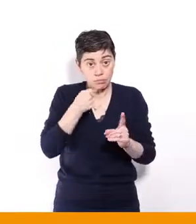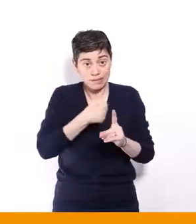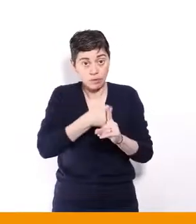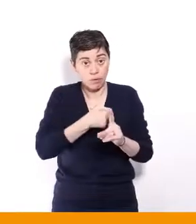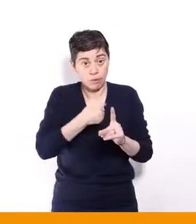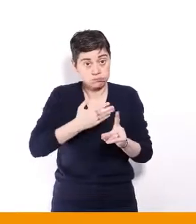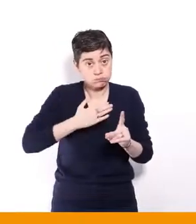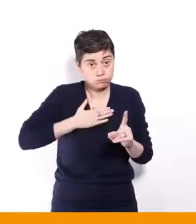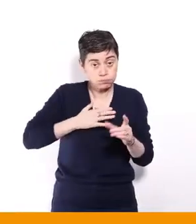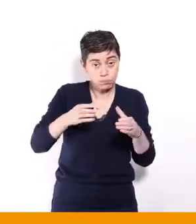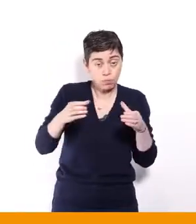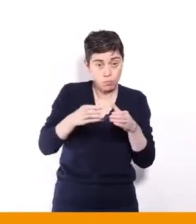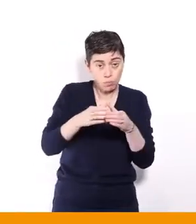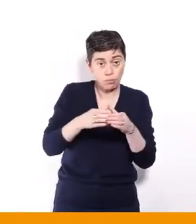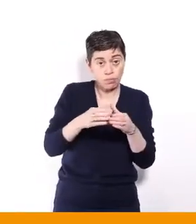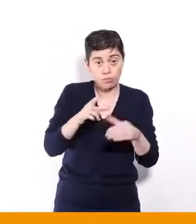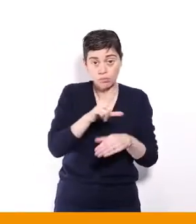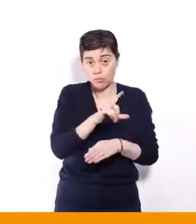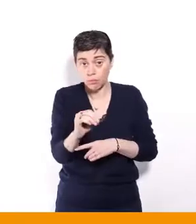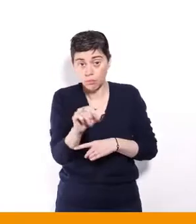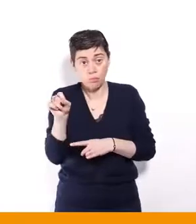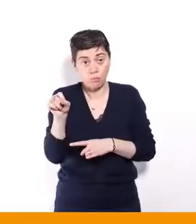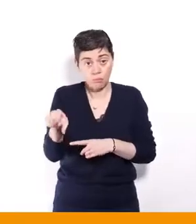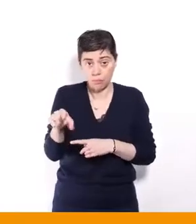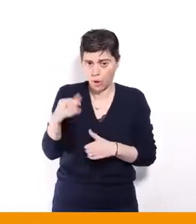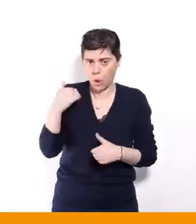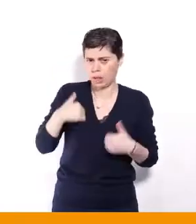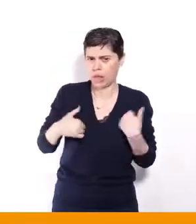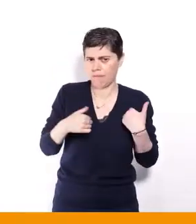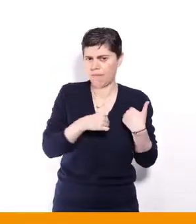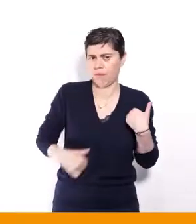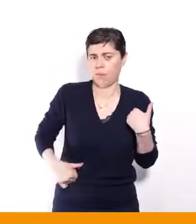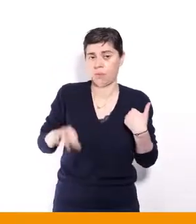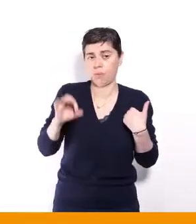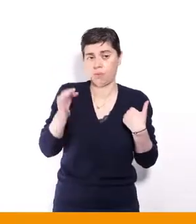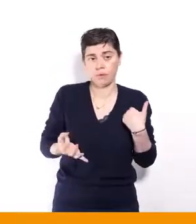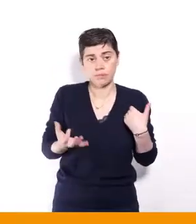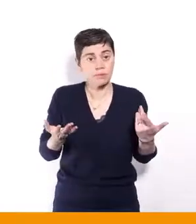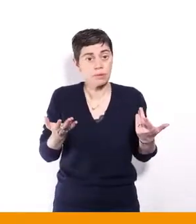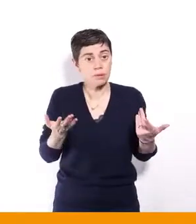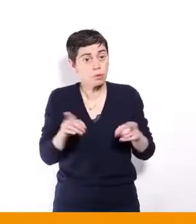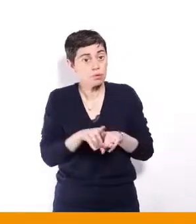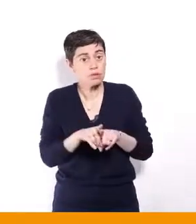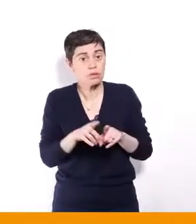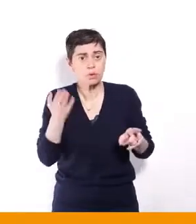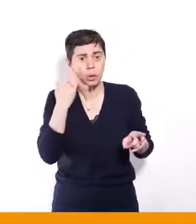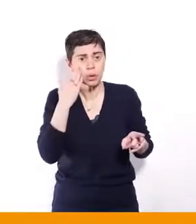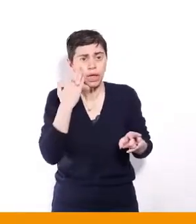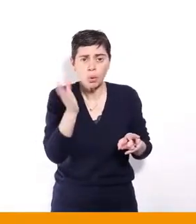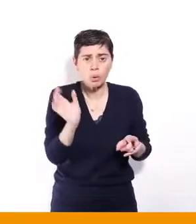gros handicaps, mais je connais aussi plein de personnes handicapées qui sont engagées